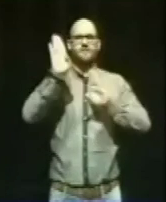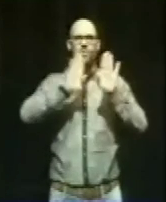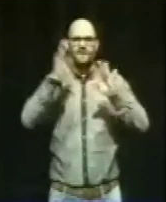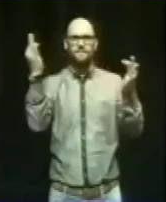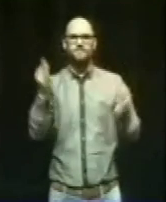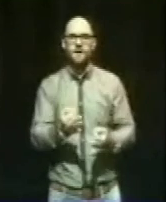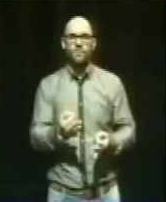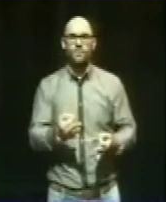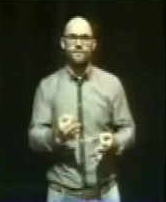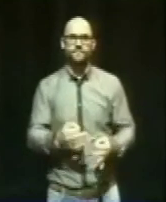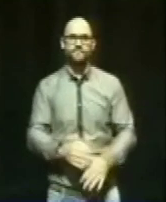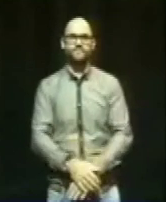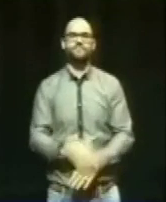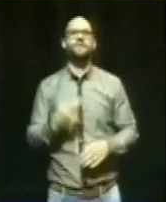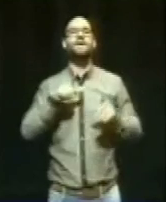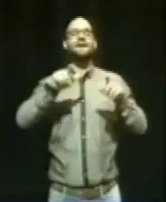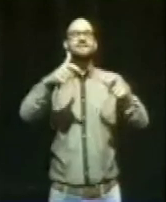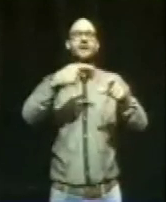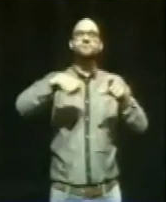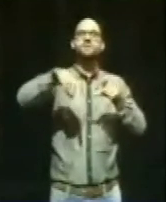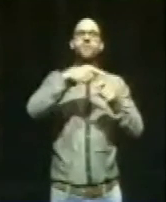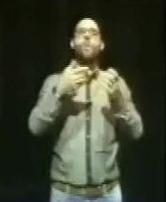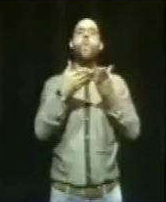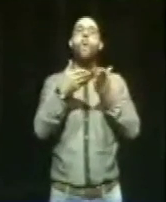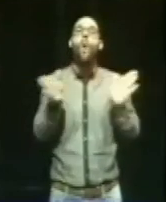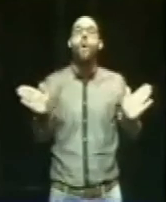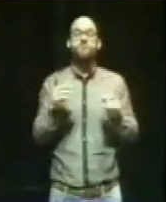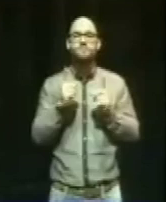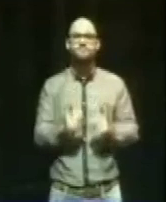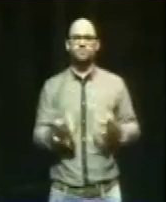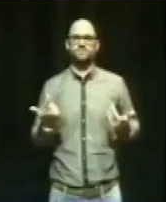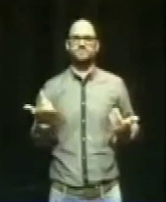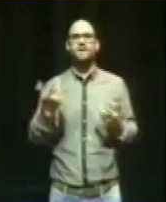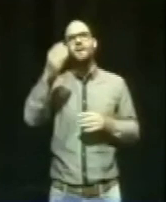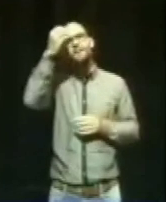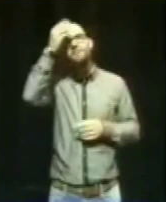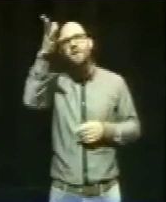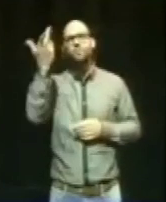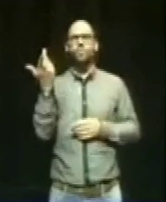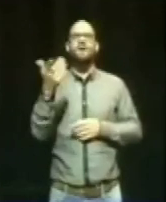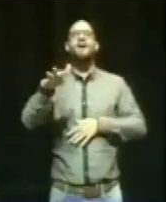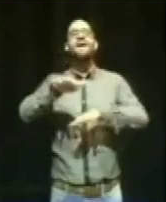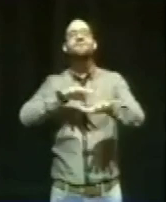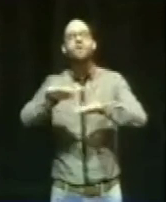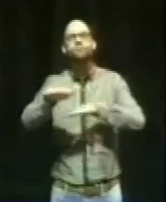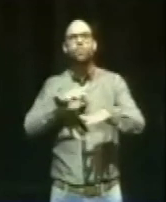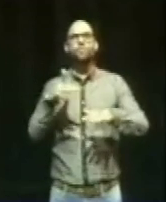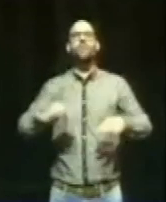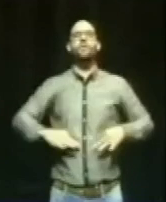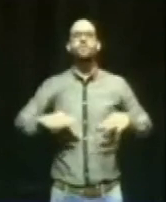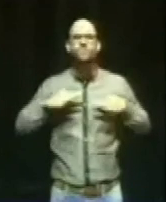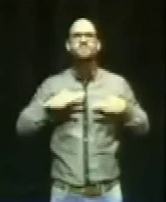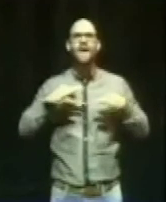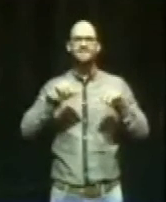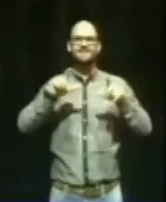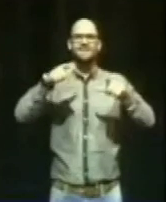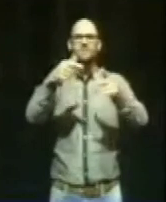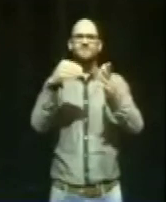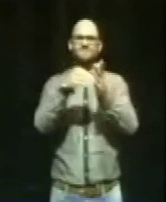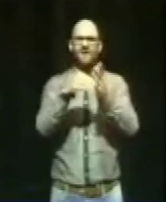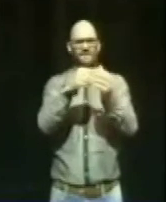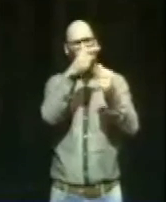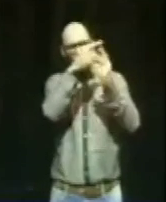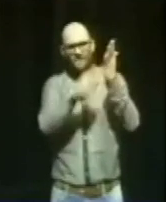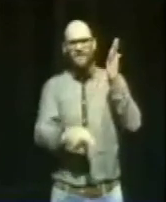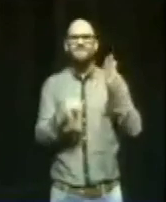Wir sind für eine offene Gesellschaft, für einen offenen Zugang zu Bildung, Infrastruktur, Gesundheit und gesellschaftlicher Teilhabe.